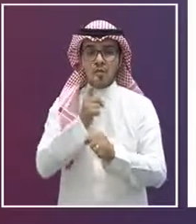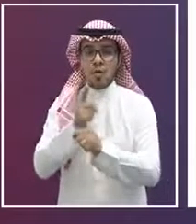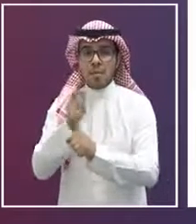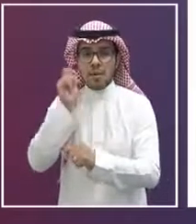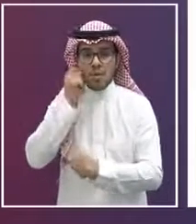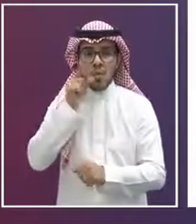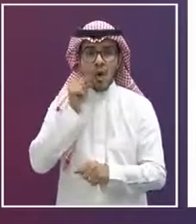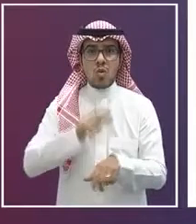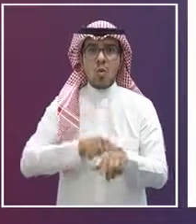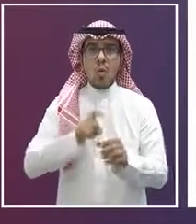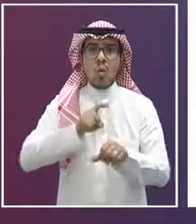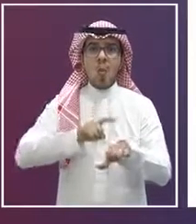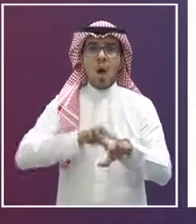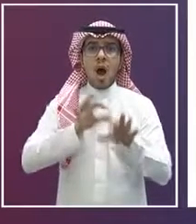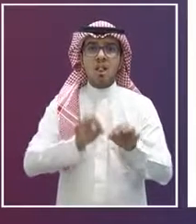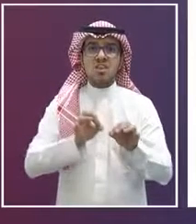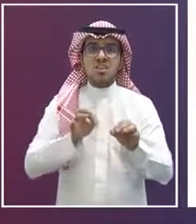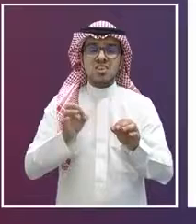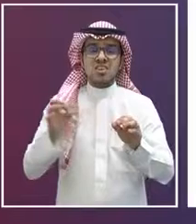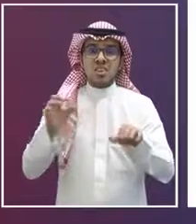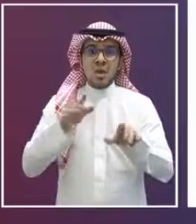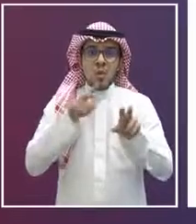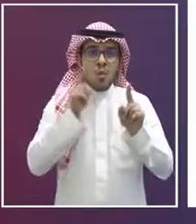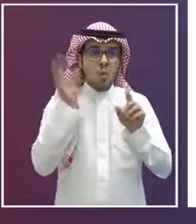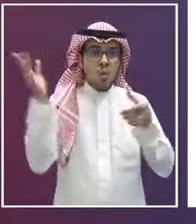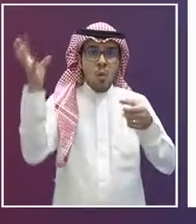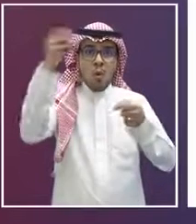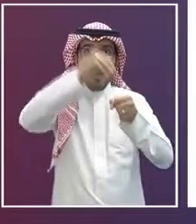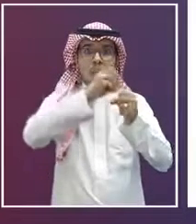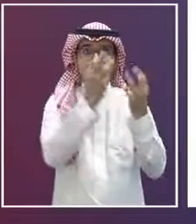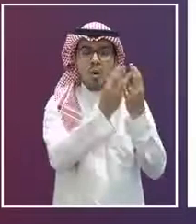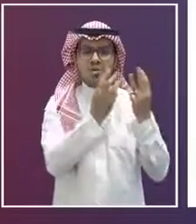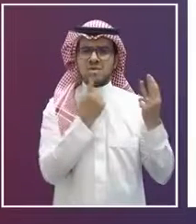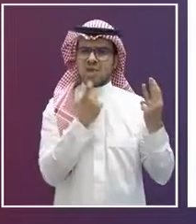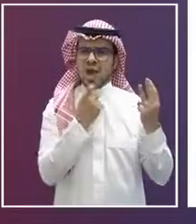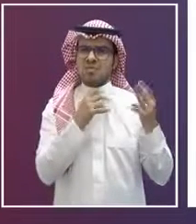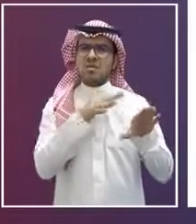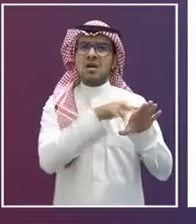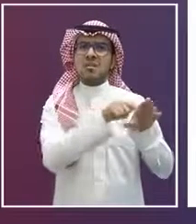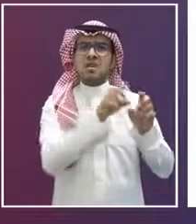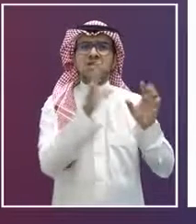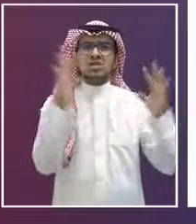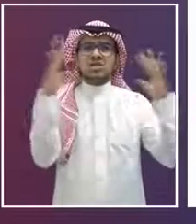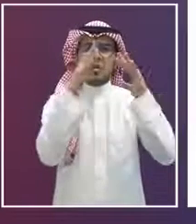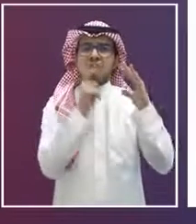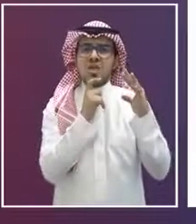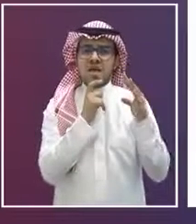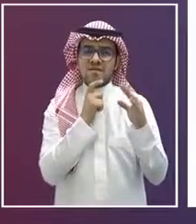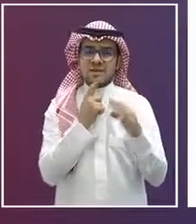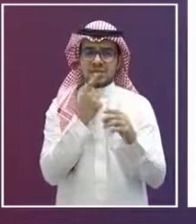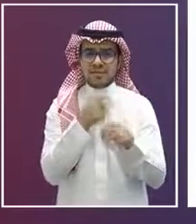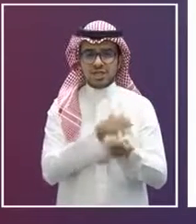فدخولهم في وقت واحد قد يسبب ضغط على شبكة الإنترنت وزارة التعليم قامت بتجهيز منصة مدرستي